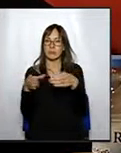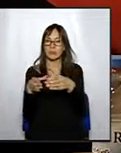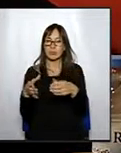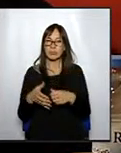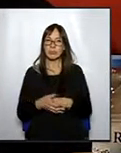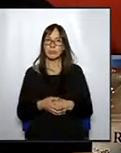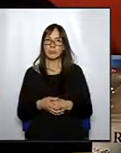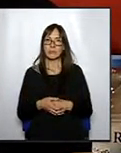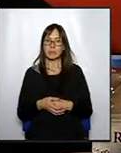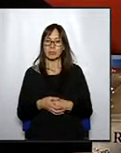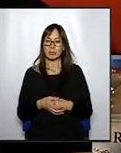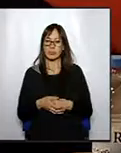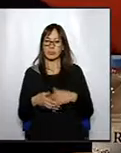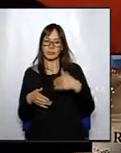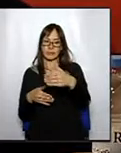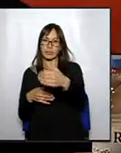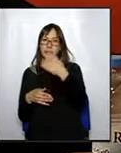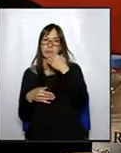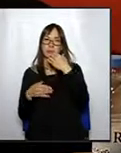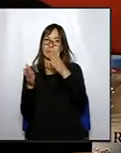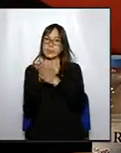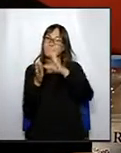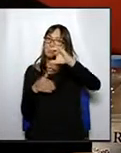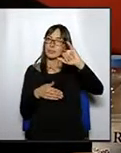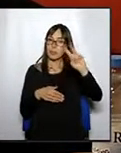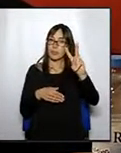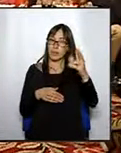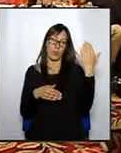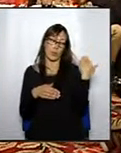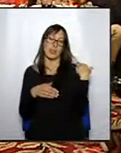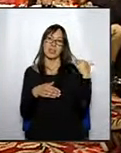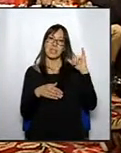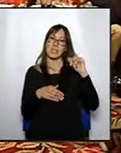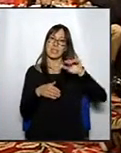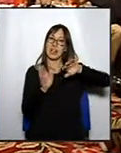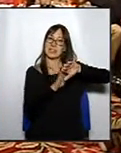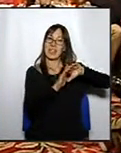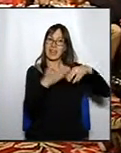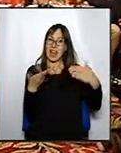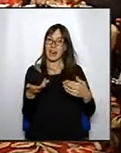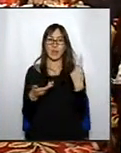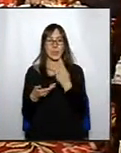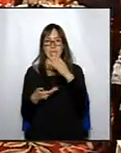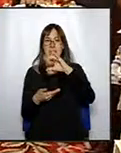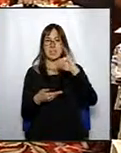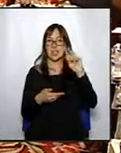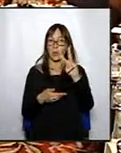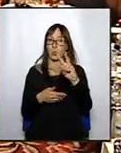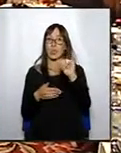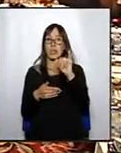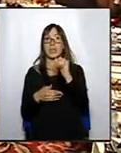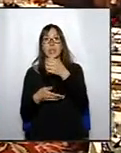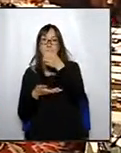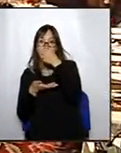l'altra legislatura, evidentment, estava formada per Convergència Unió i Esquerra Republicana, aquesta legislatura estava formada per Convergència Unió i el Partit